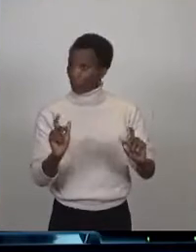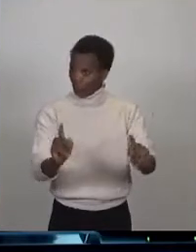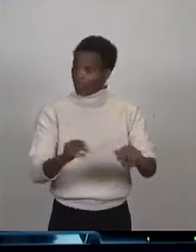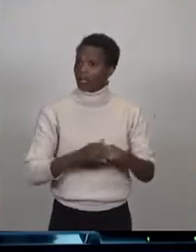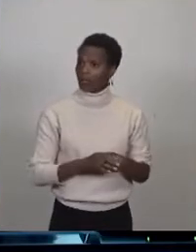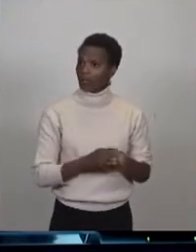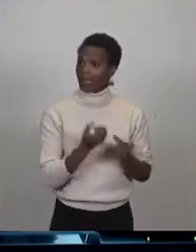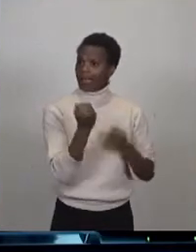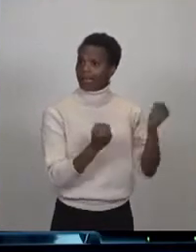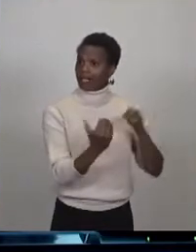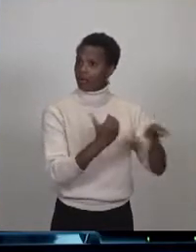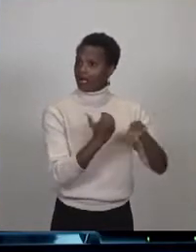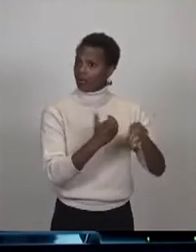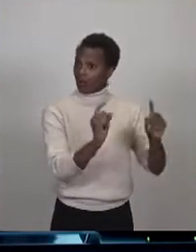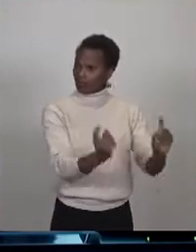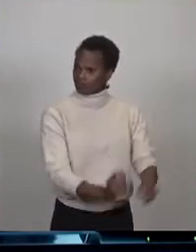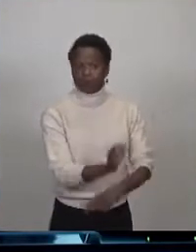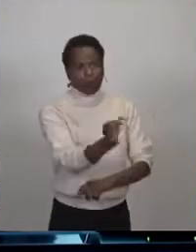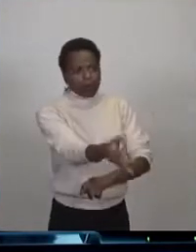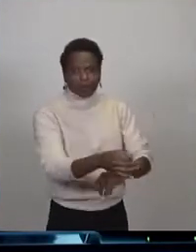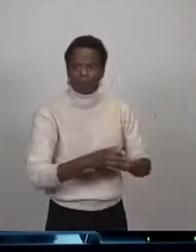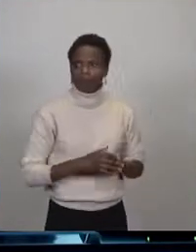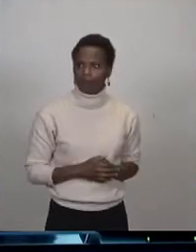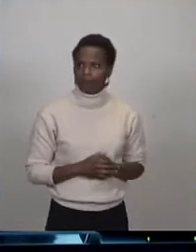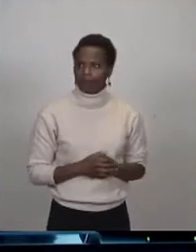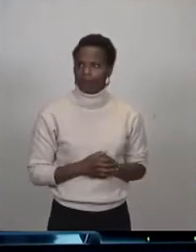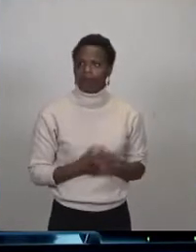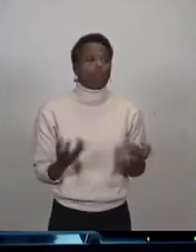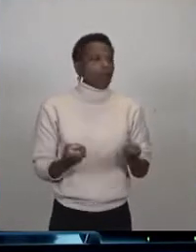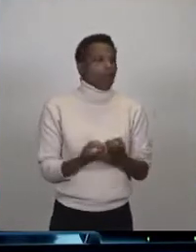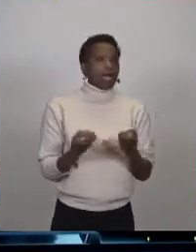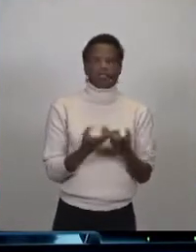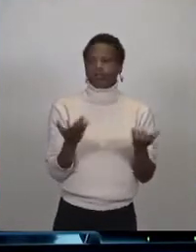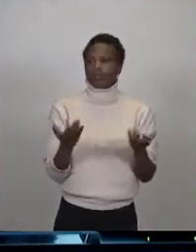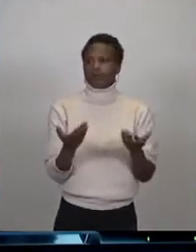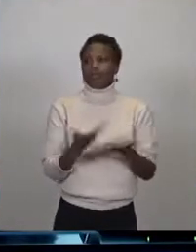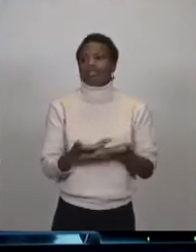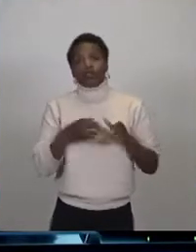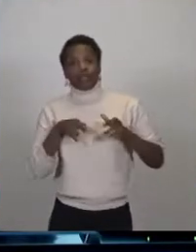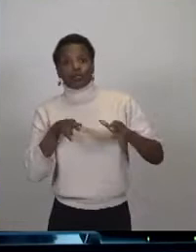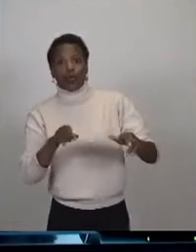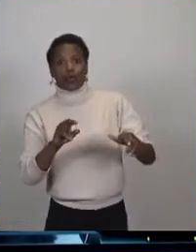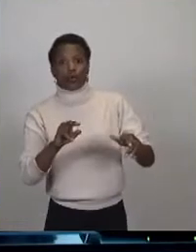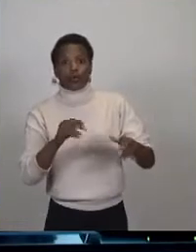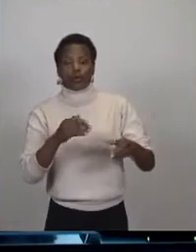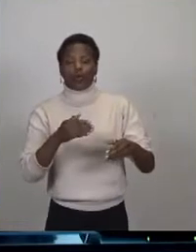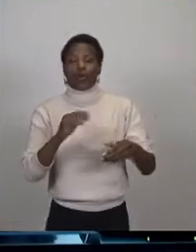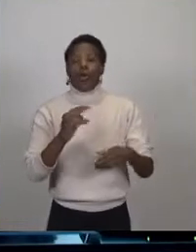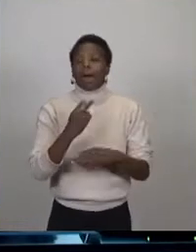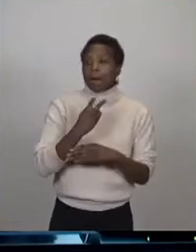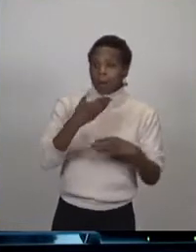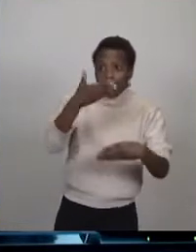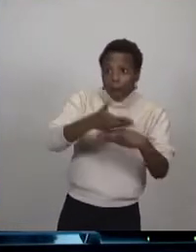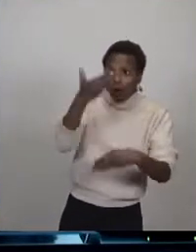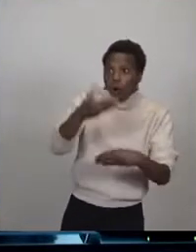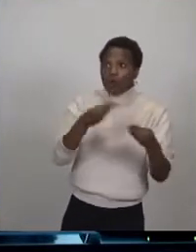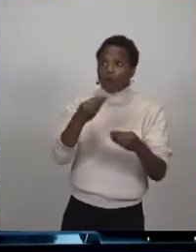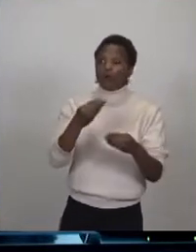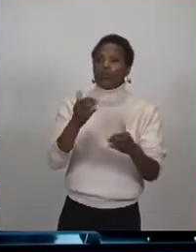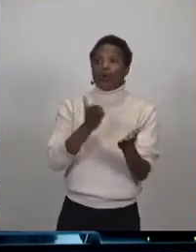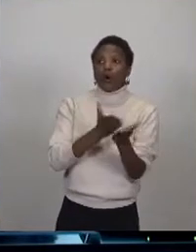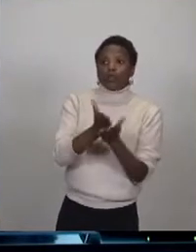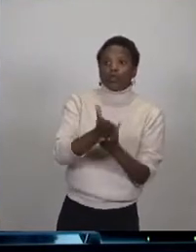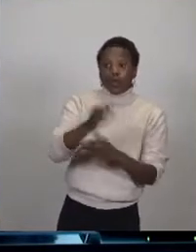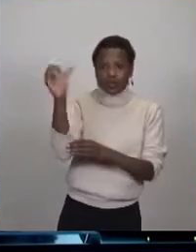circulation. Bien sûr, quand vous bloquez une rue, quand vous mettez un sens unique, quand vous empêchez les voitures de passer, il y a forcément une baisse de circulation.